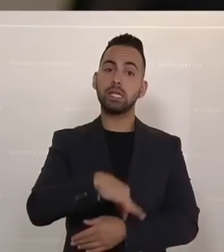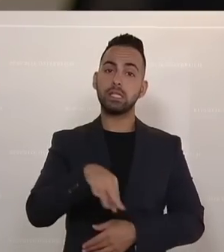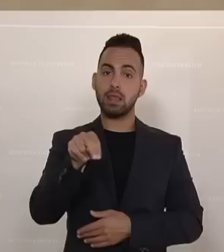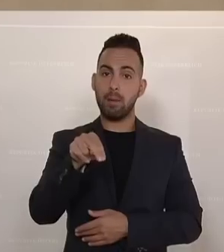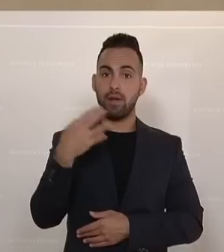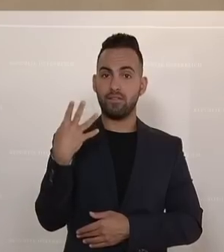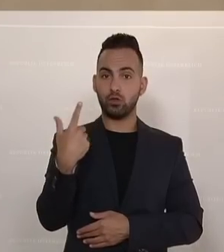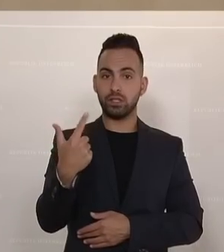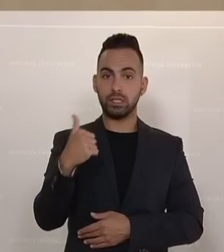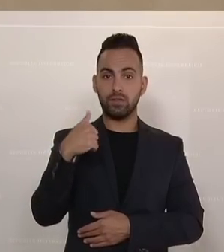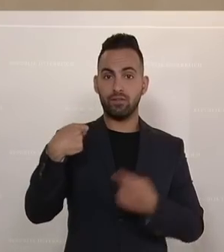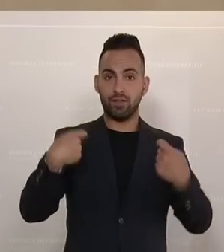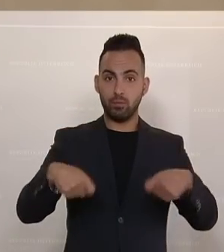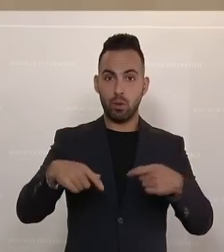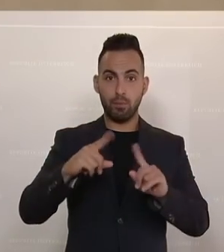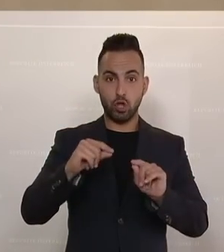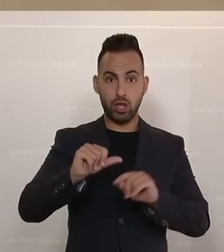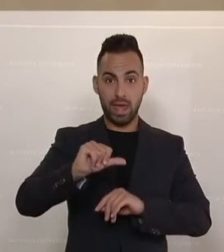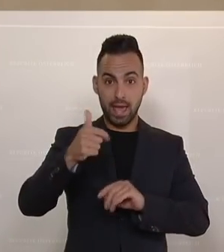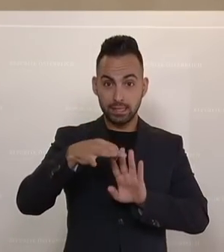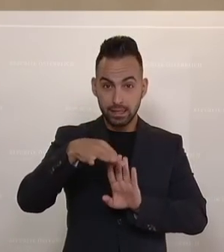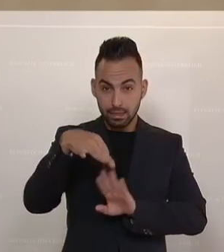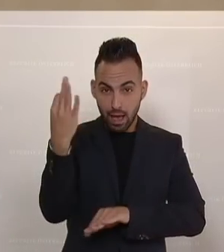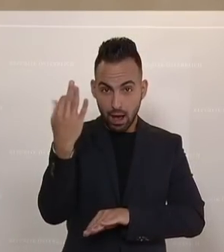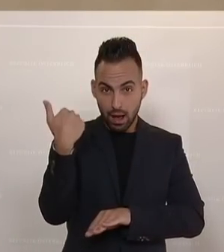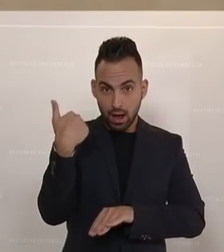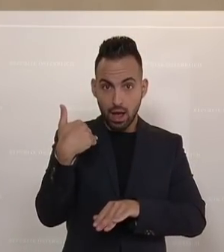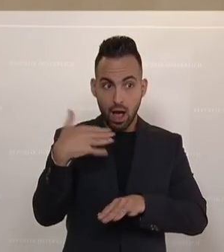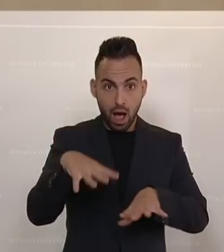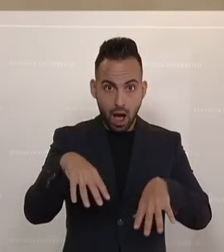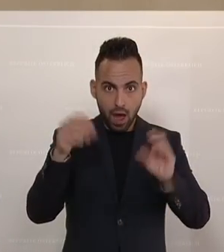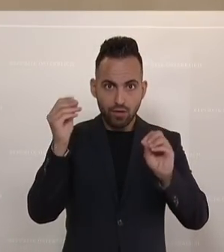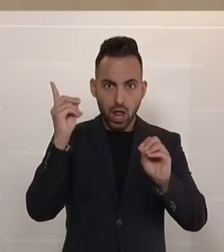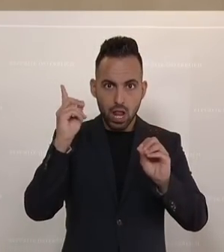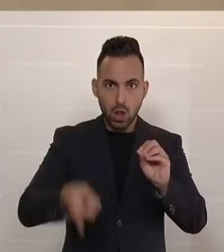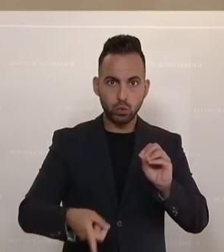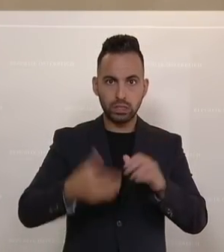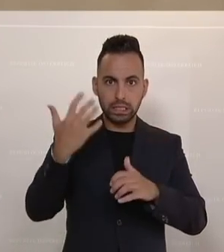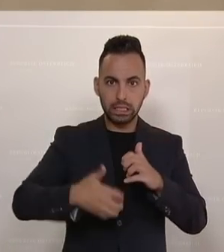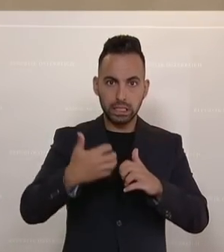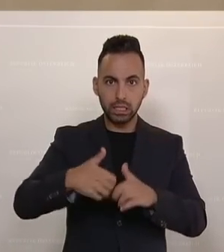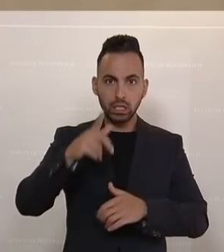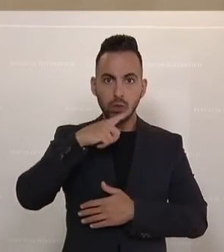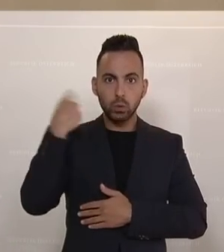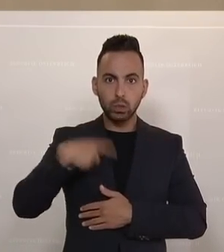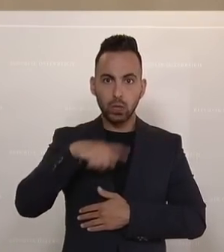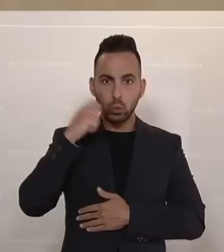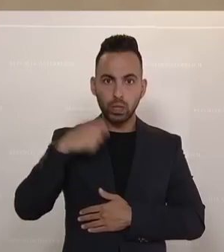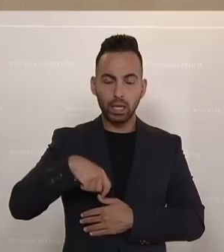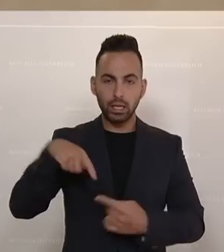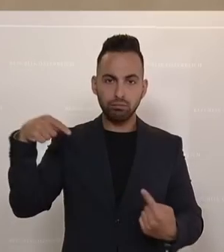24.02., also schon am ersten Tag des Beginns des Krieges Ukraine-Russland, gesagt hat,